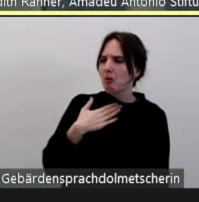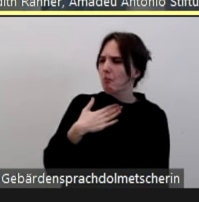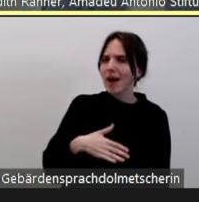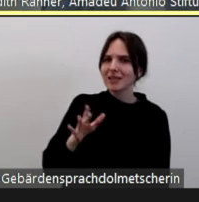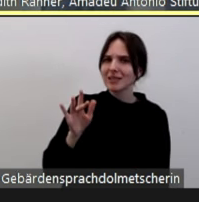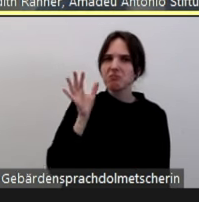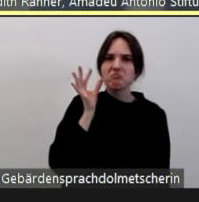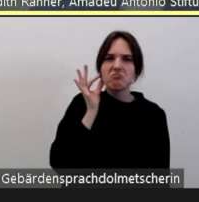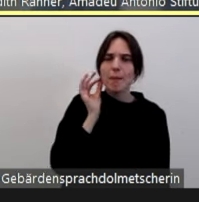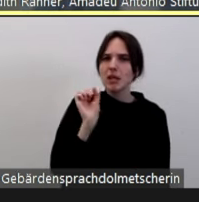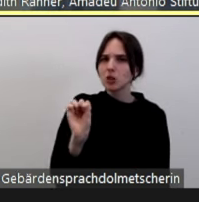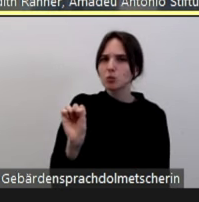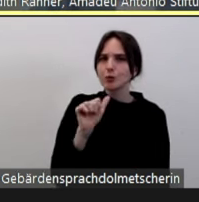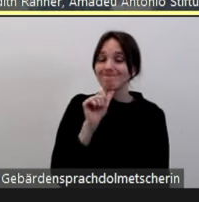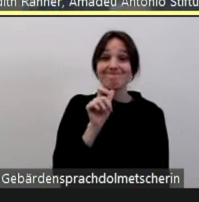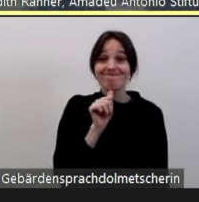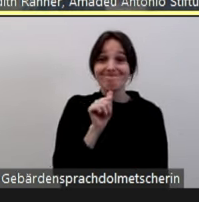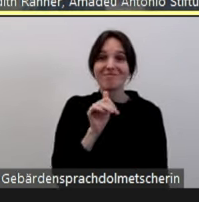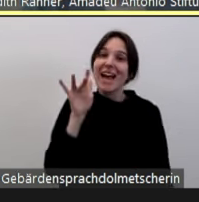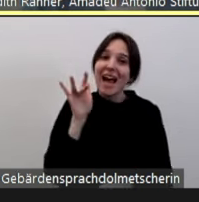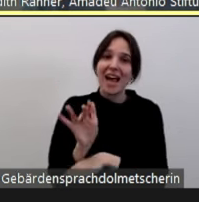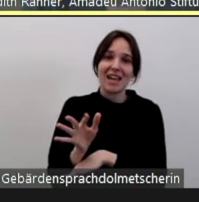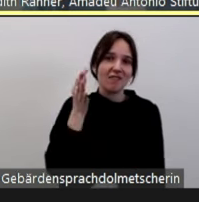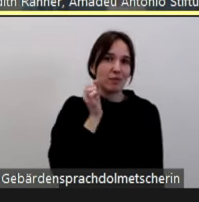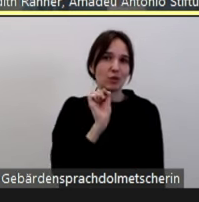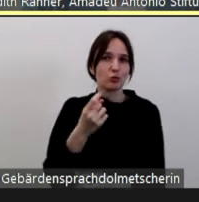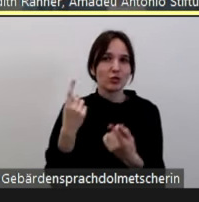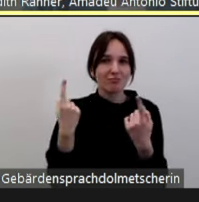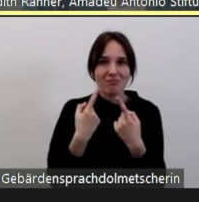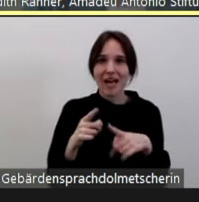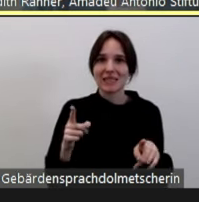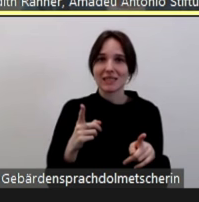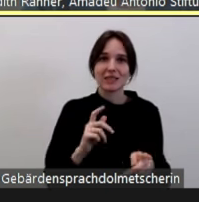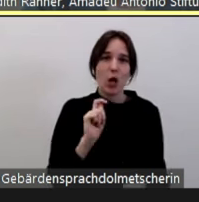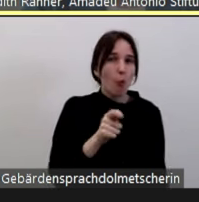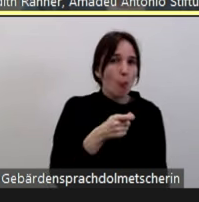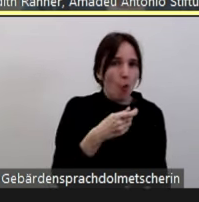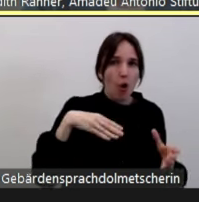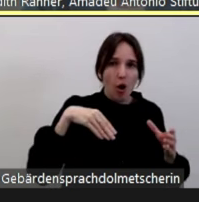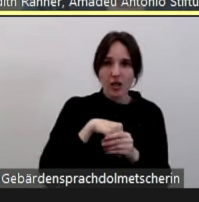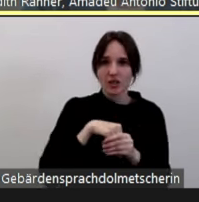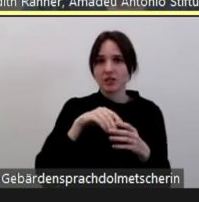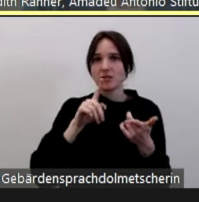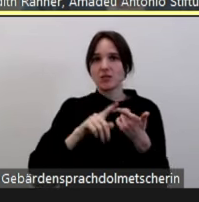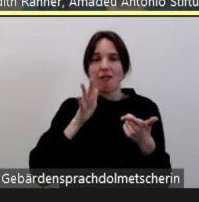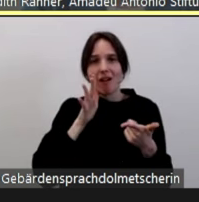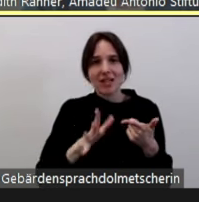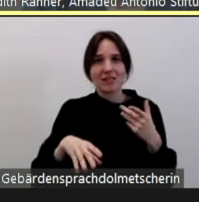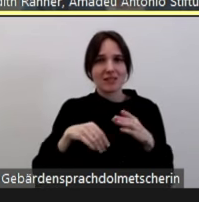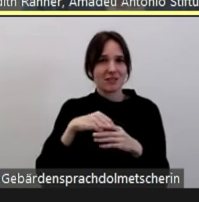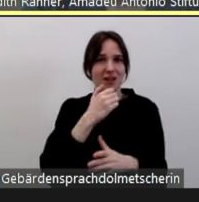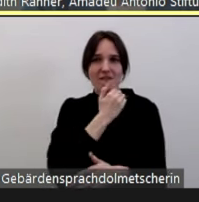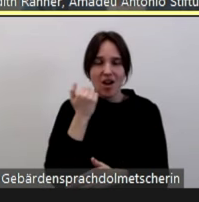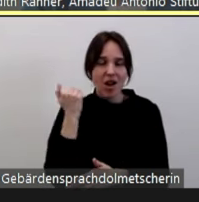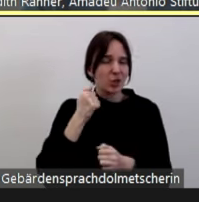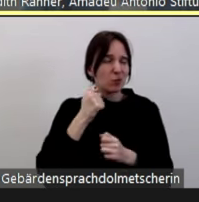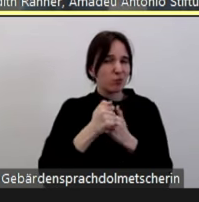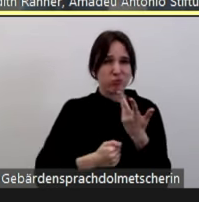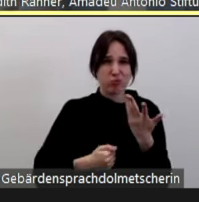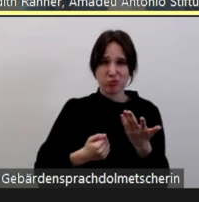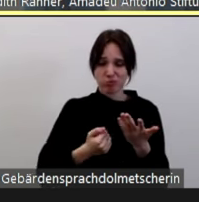Antifeminismus, sondern wir zeigen eben, dass von Bedrohung, Beleidigung, Mobilisierung, Sachbeschädigung, Gewalt, alles leider mit dabei ist